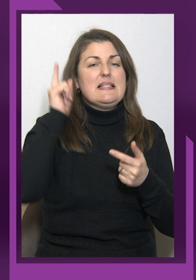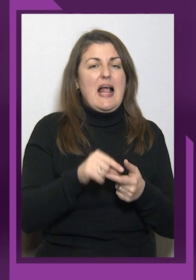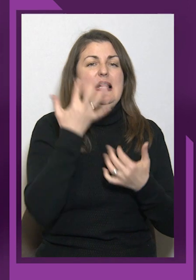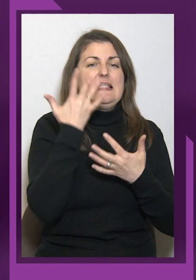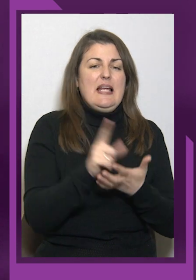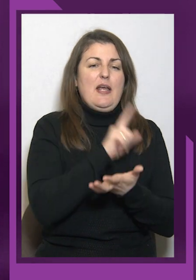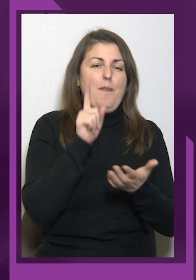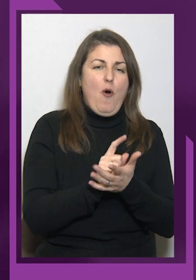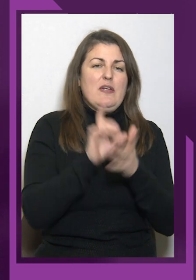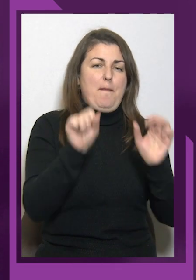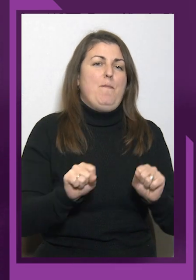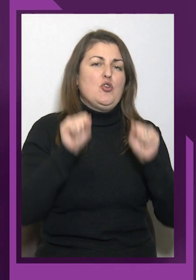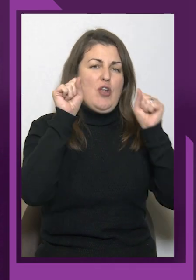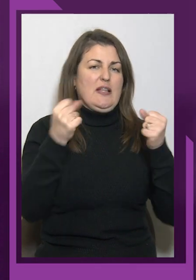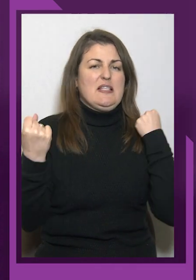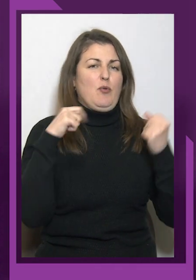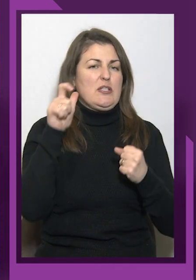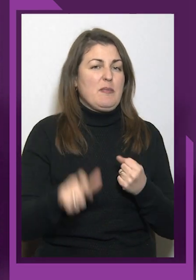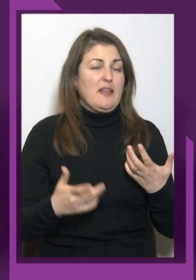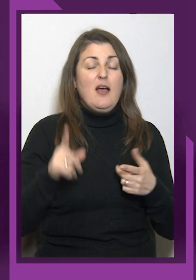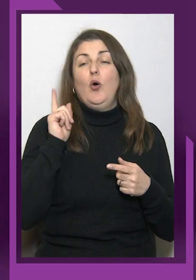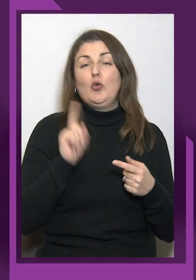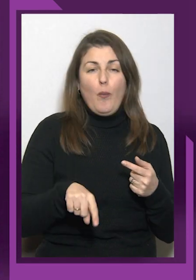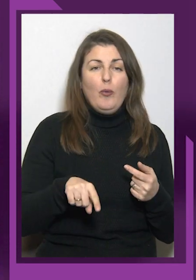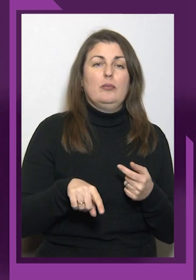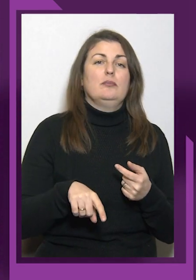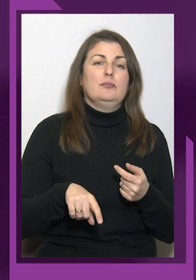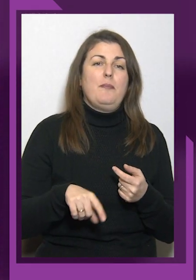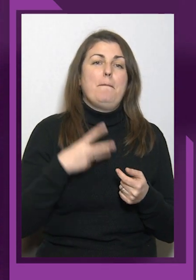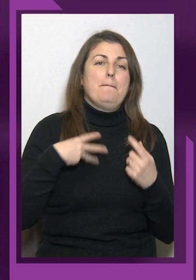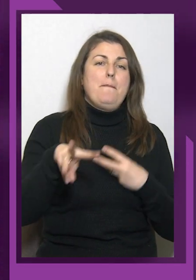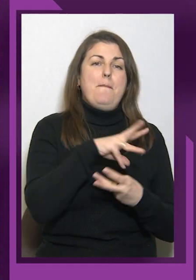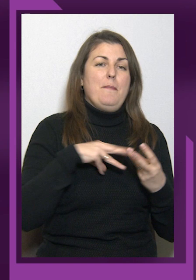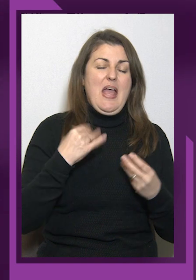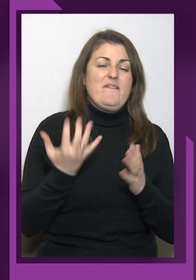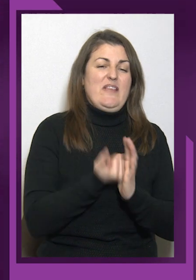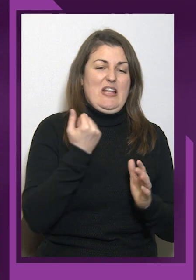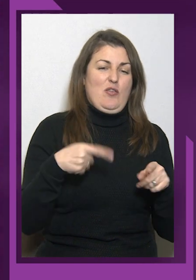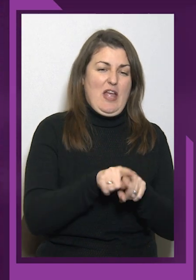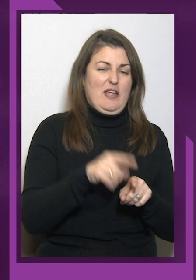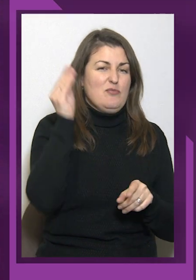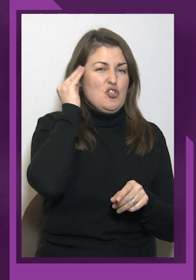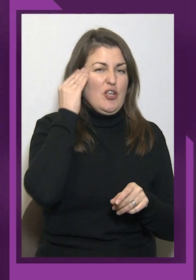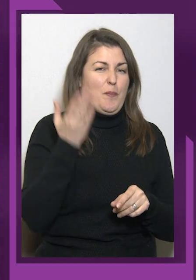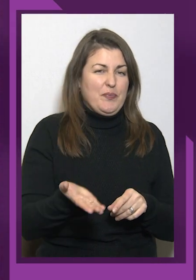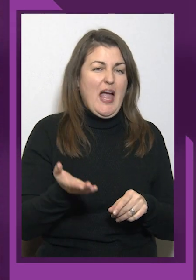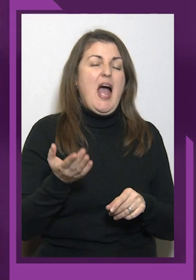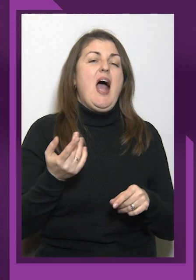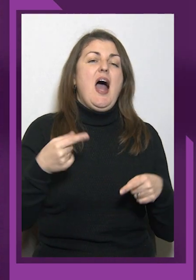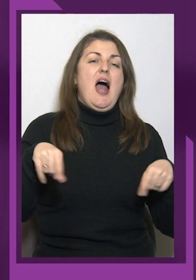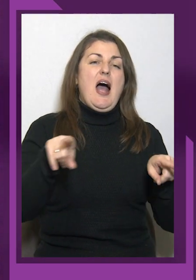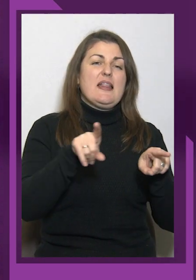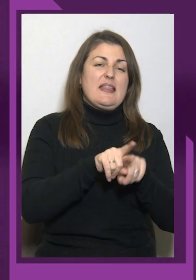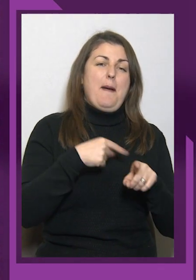ми вигравали таким чином. Нам потрібна була медаль, ми йшли за медалю. Тобто можна було бросатися